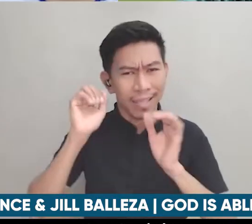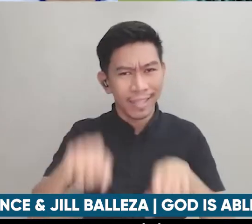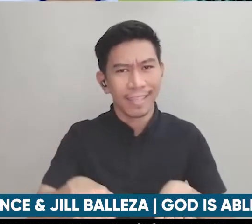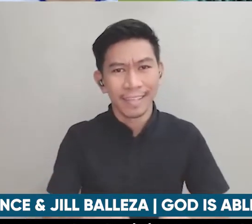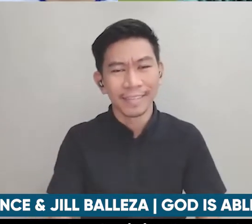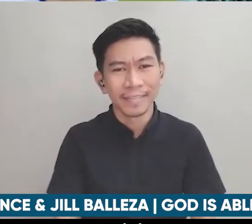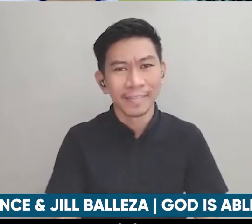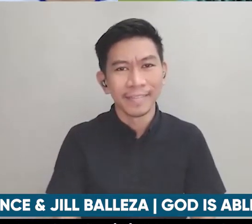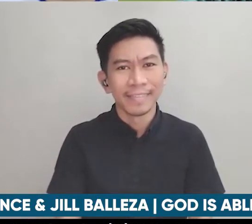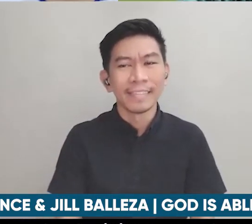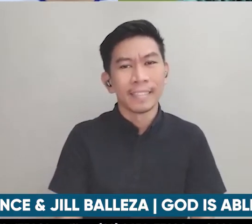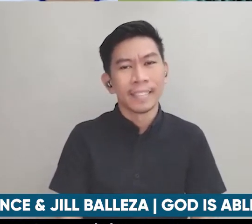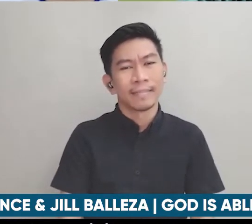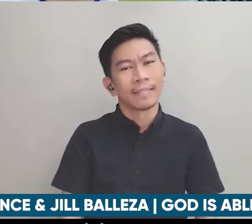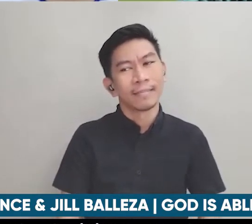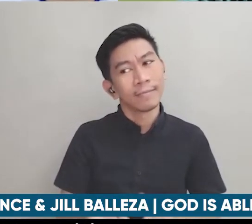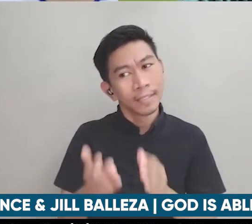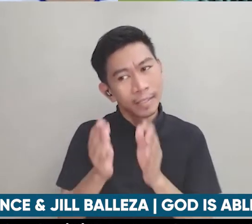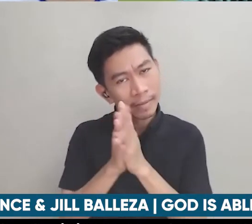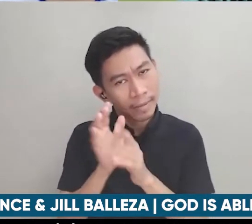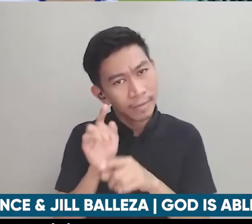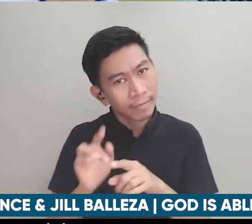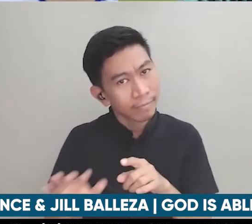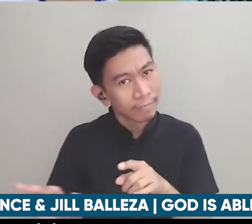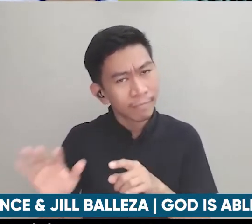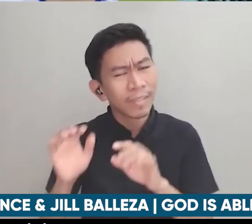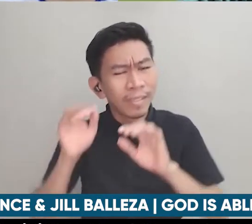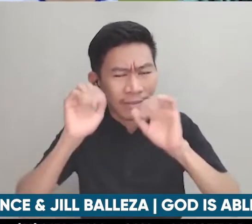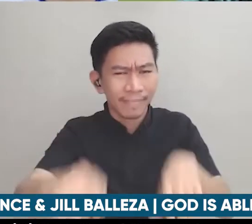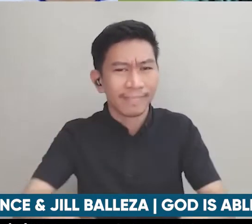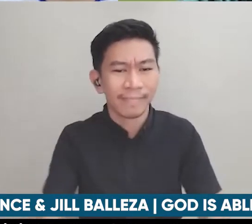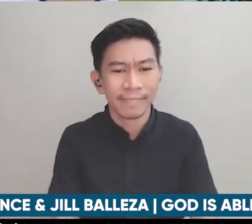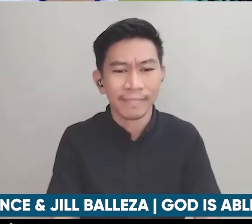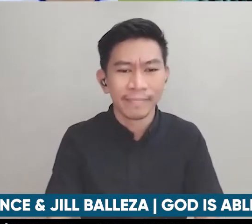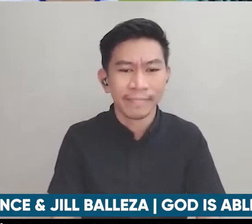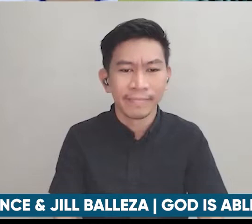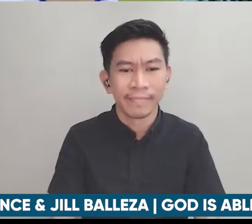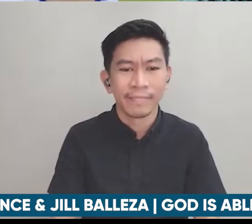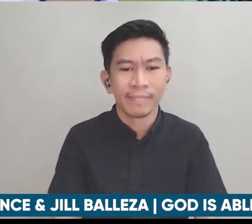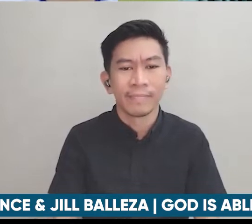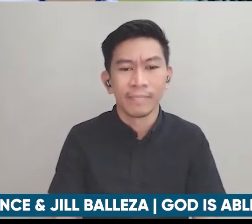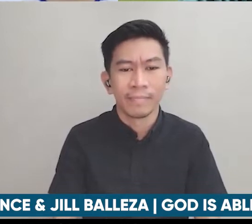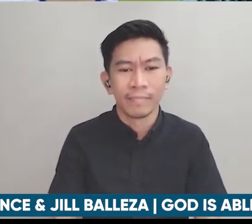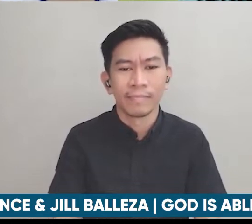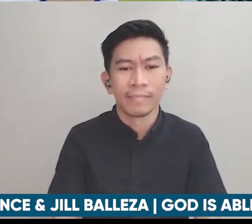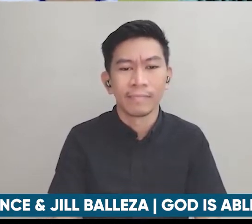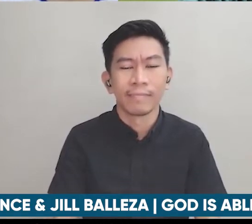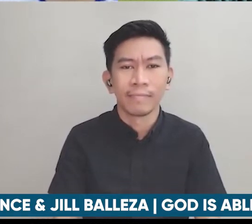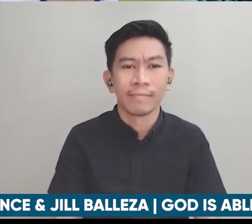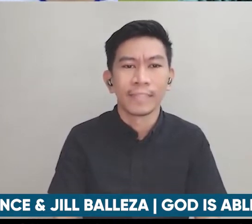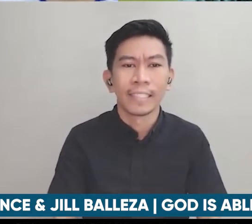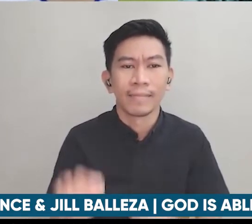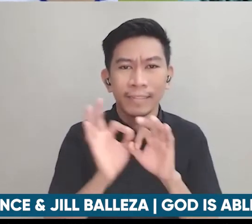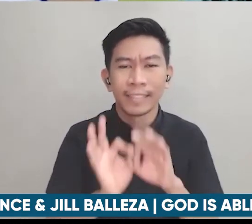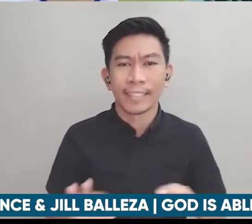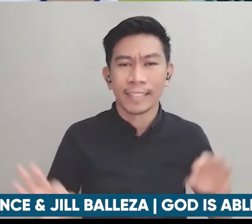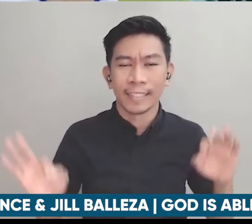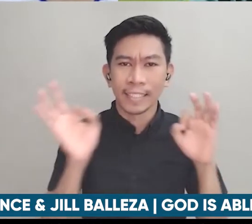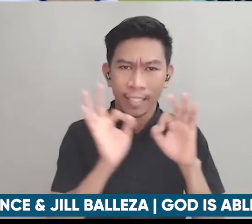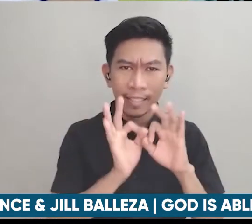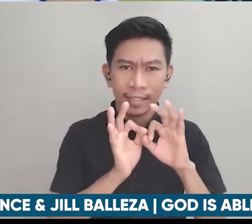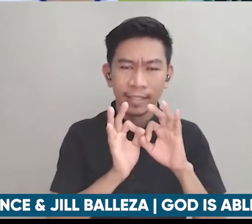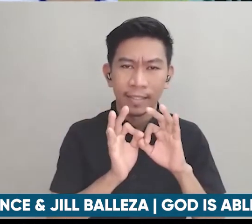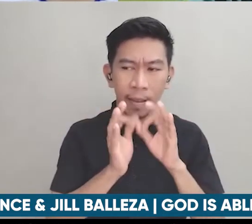mapagpag-pray ka namin diba kaya it's a malaking bagay kasi na napagpipray